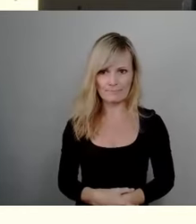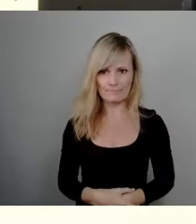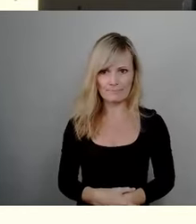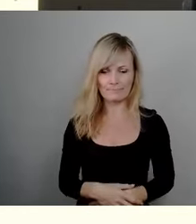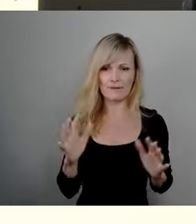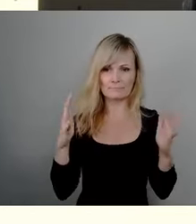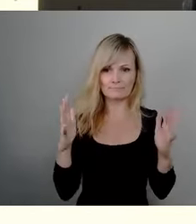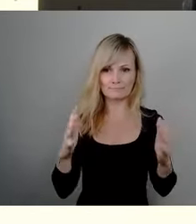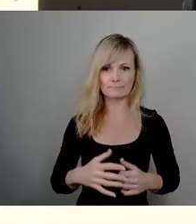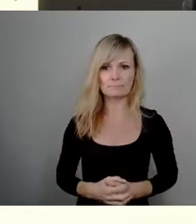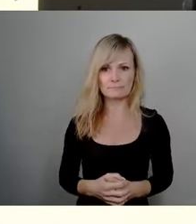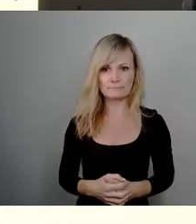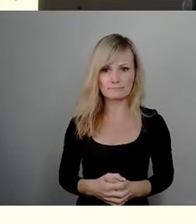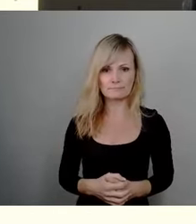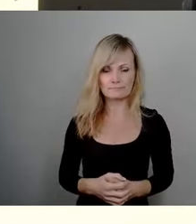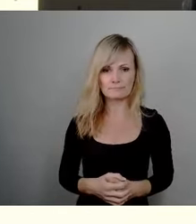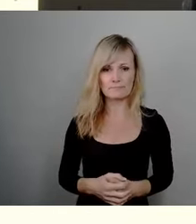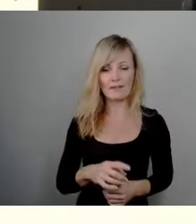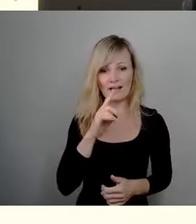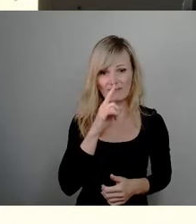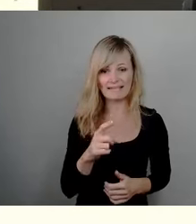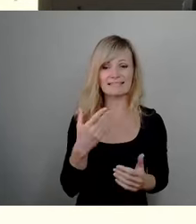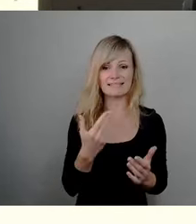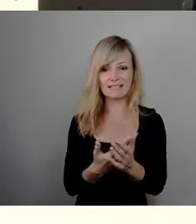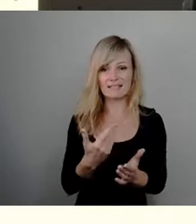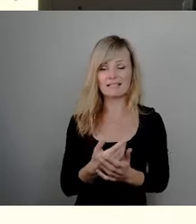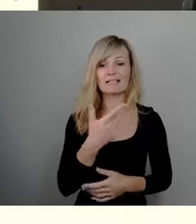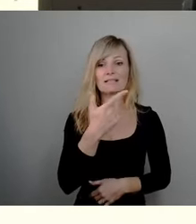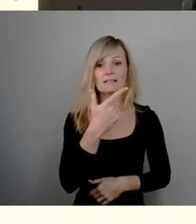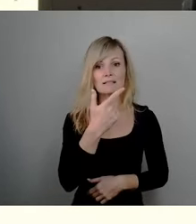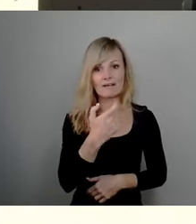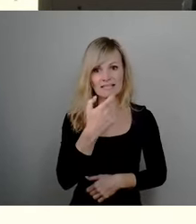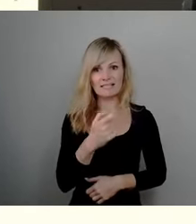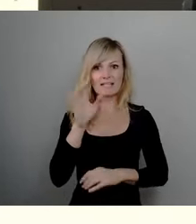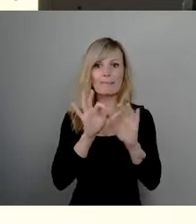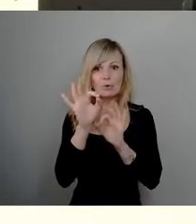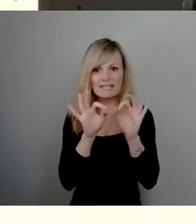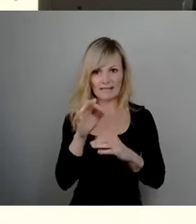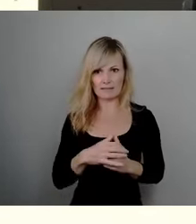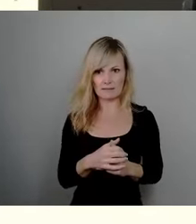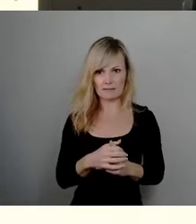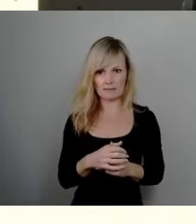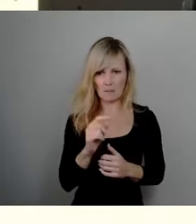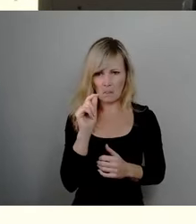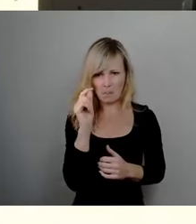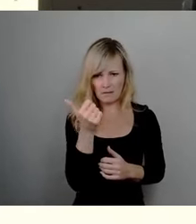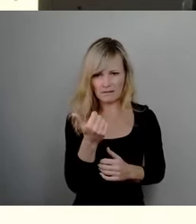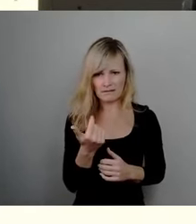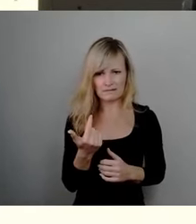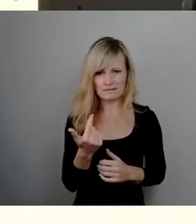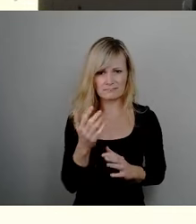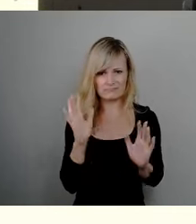Und wenn wir mit diesen 20 Prozentchen, das ist nichts Besonderes, das ist wirklich nichts Großes,